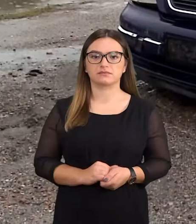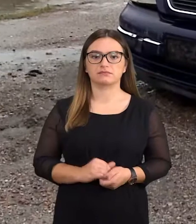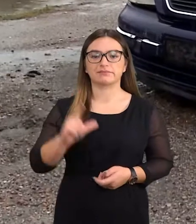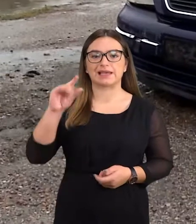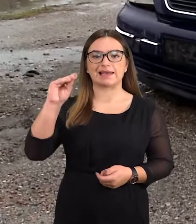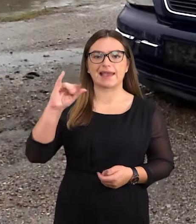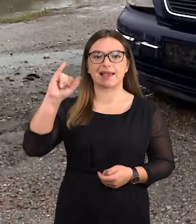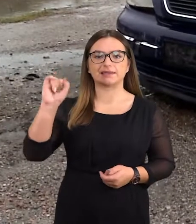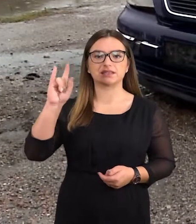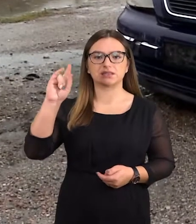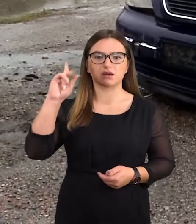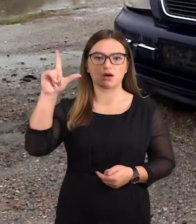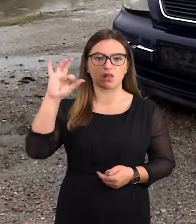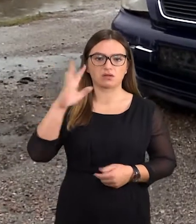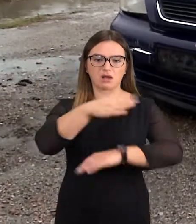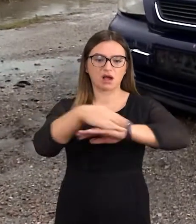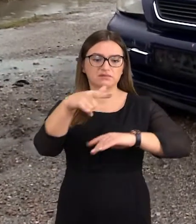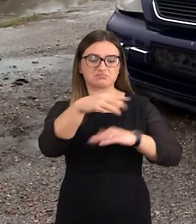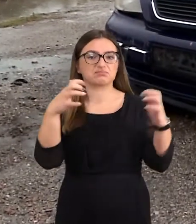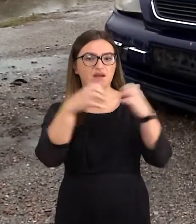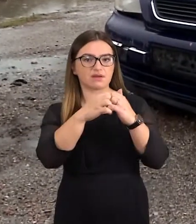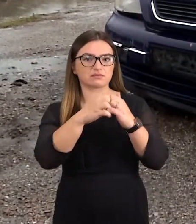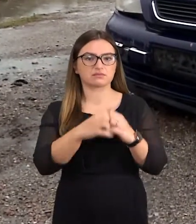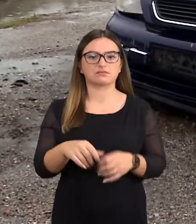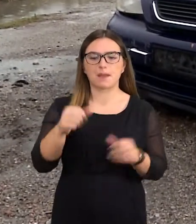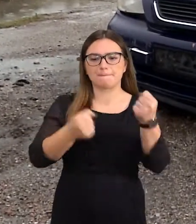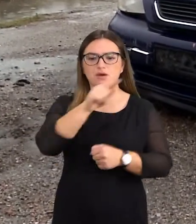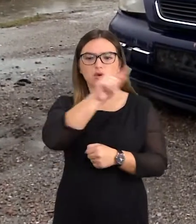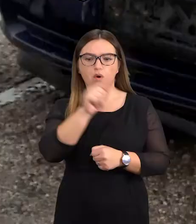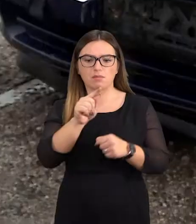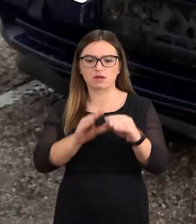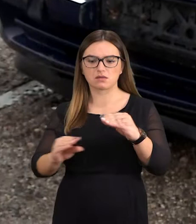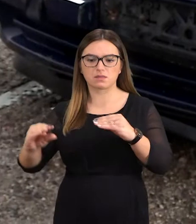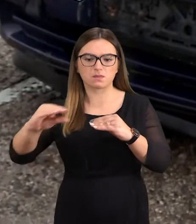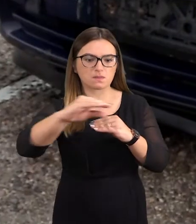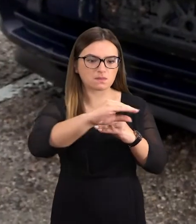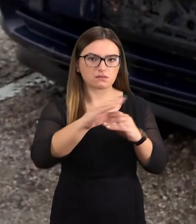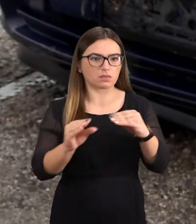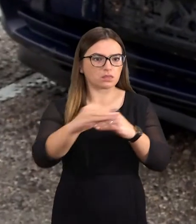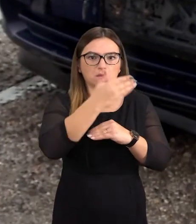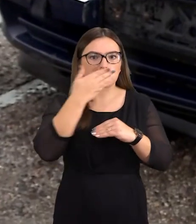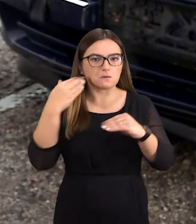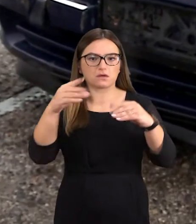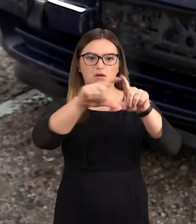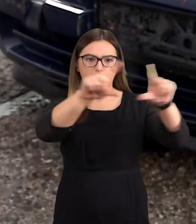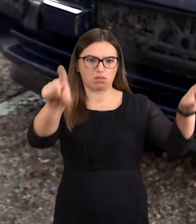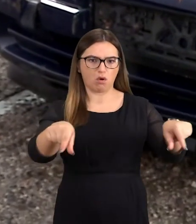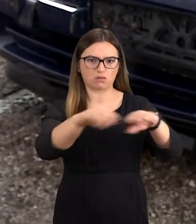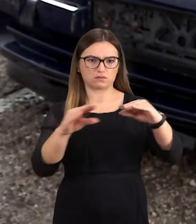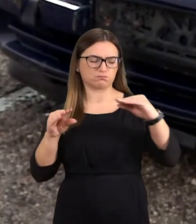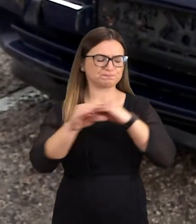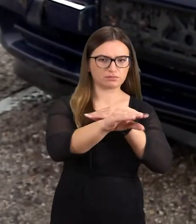Štai įvykis leiklos gatvėje. Tiesiai atliekę sopėlis, posukėje nepasisuko ir rėžėsi į čia pat su krautus blokus.